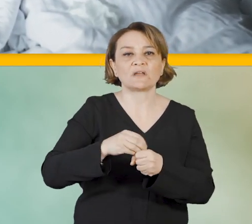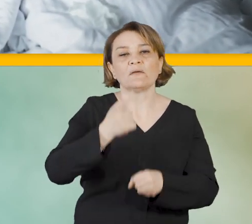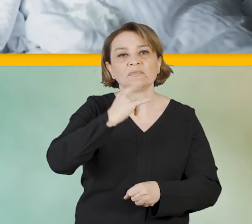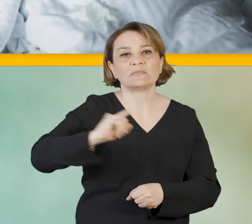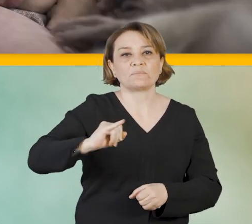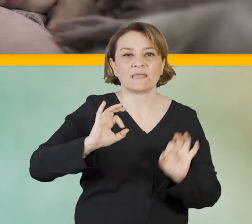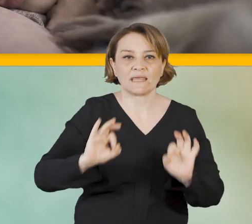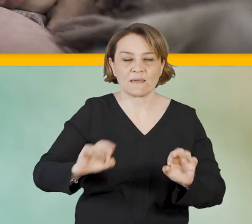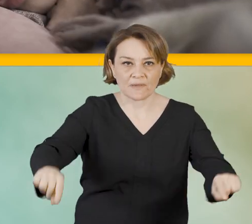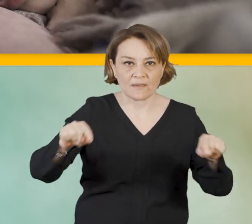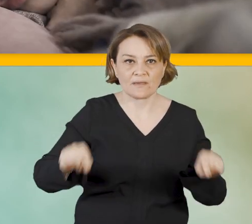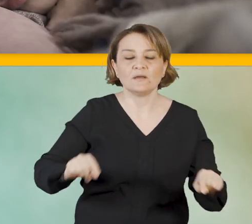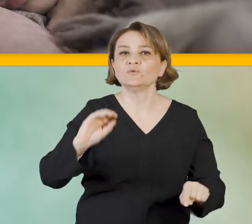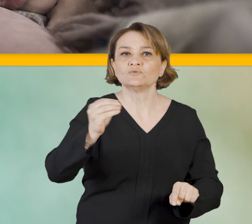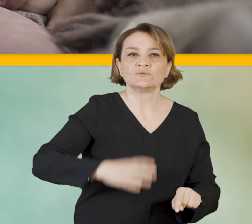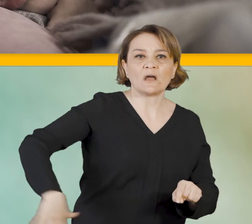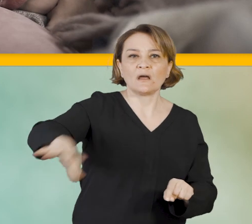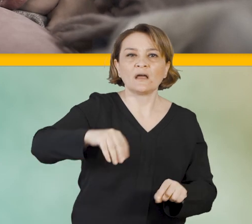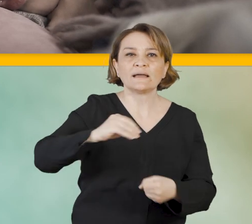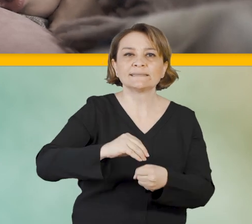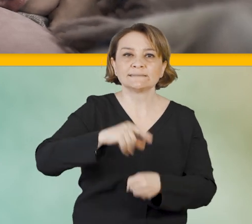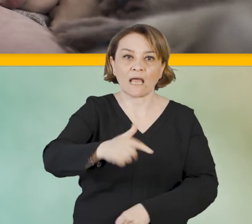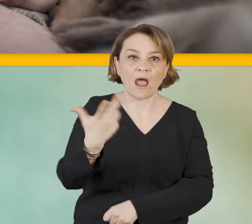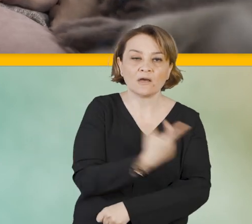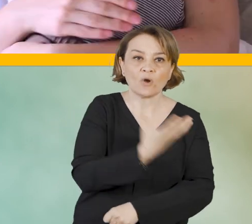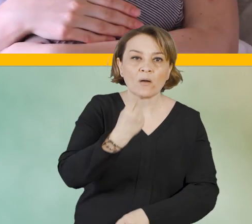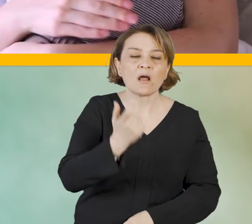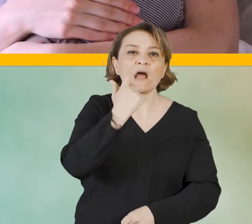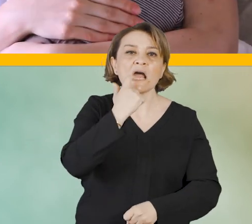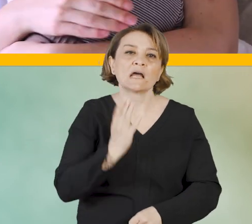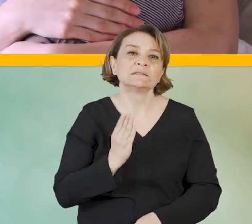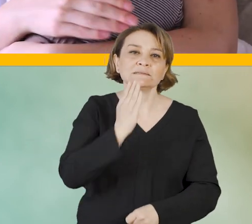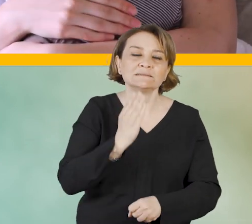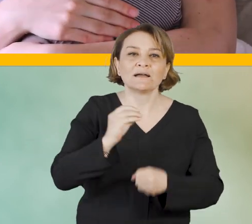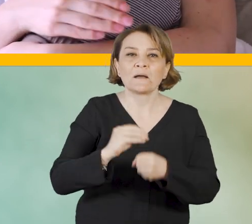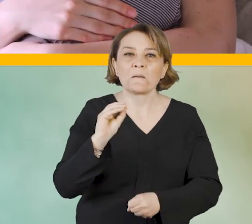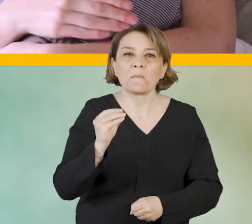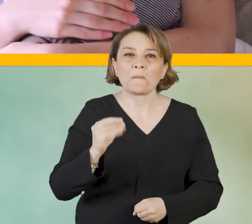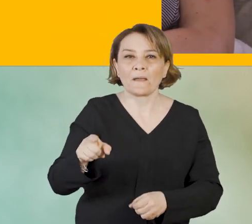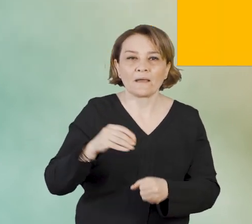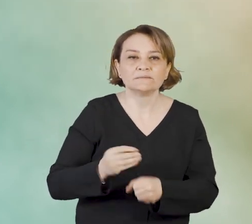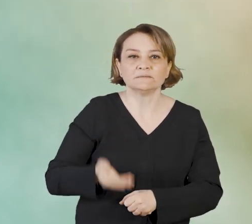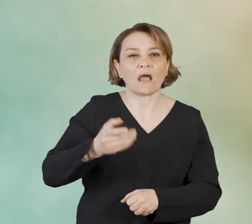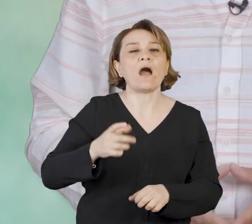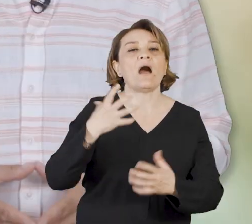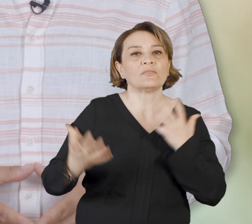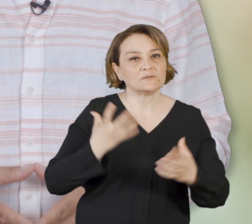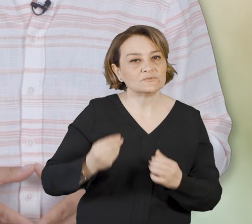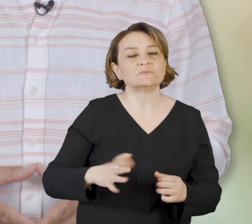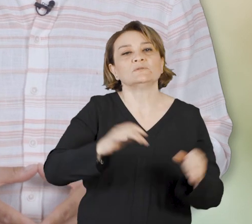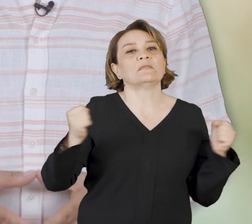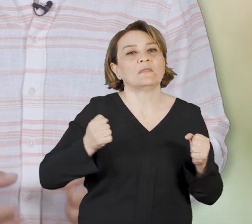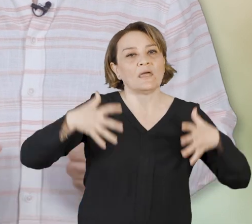tepkisidir. Çocuklardaysa enfeksiyonların yanı sıra aşı olma, diş çıkarma gibi durumlarda da ateş yükselebilir. Ateşe